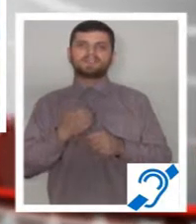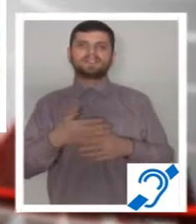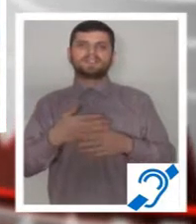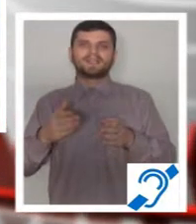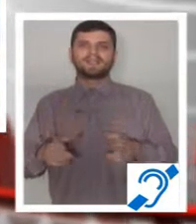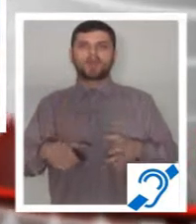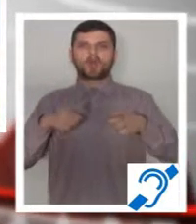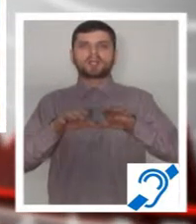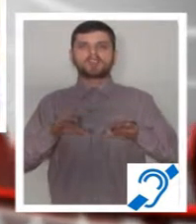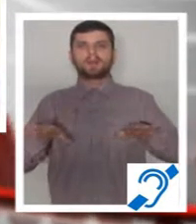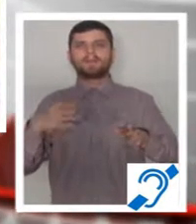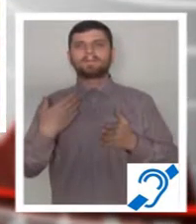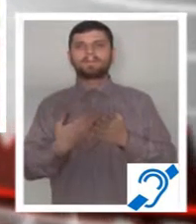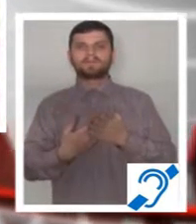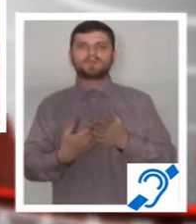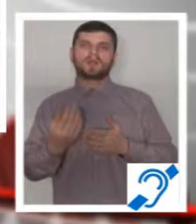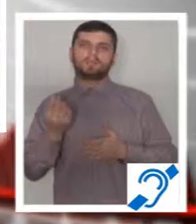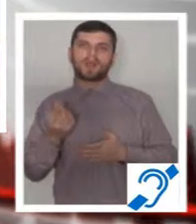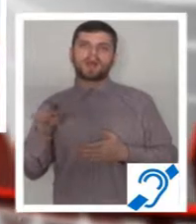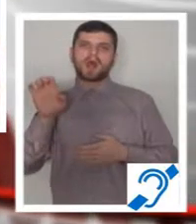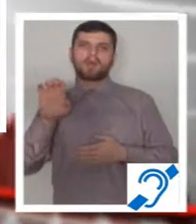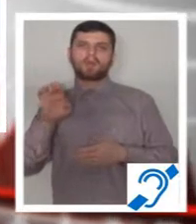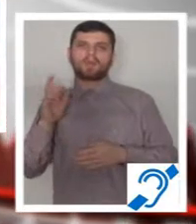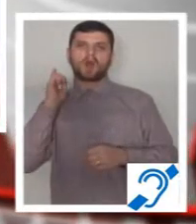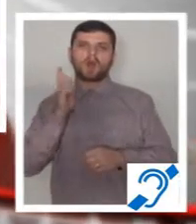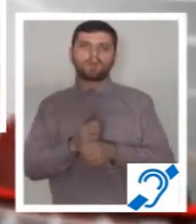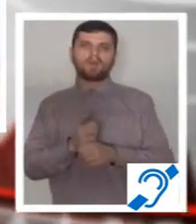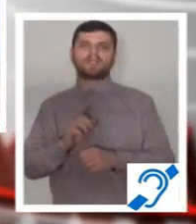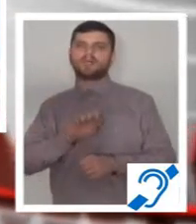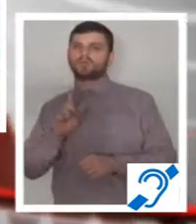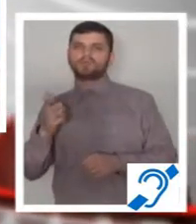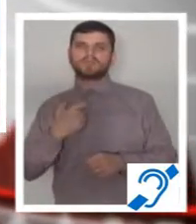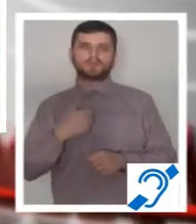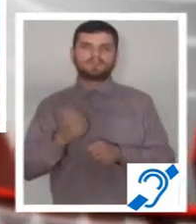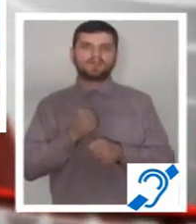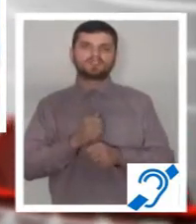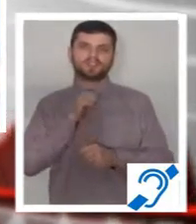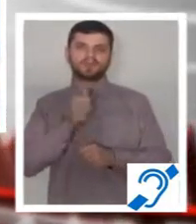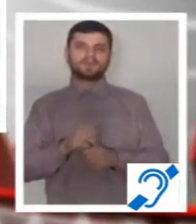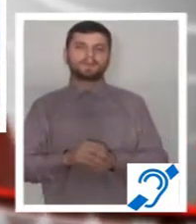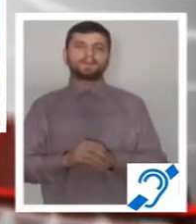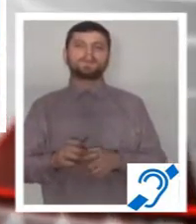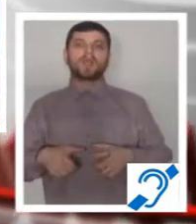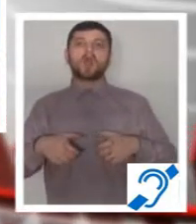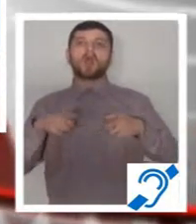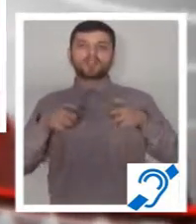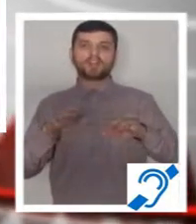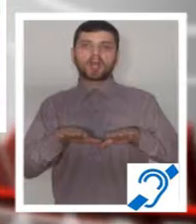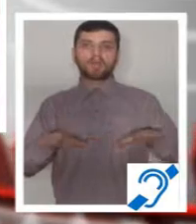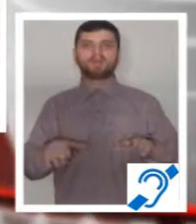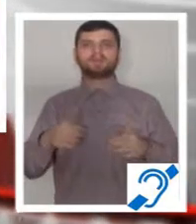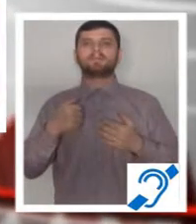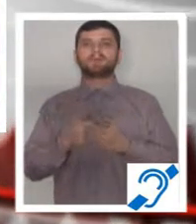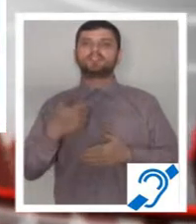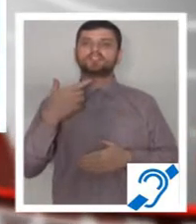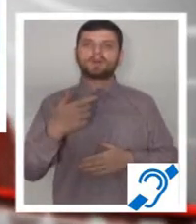pentru că nu mai vrem bâlci pe strada mare, a declarat viceprimarul Cornel Constantin Ionică. Orășelul Copiilor va fi deschis până în jurul datei de 7 ianuarie.